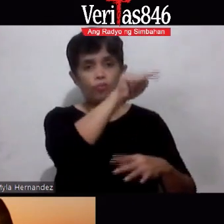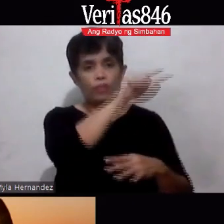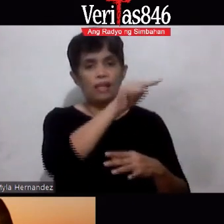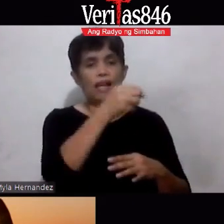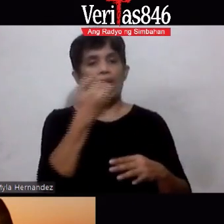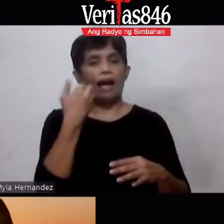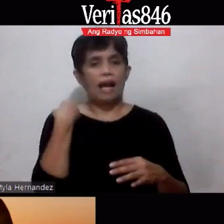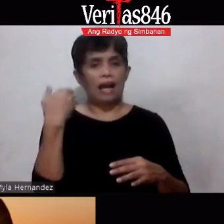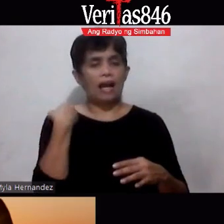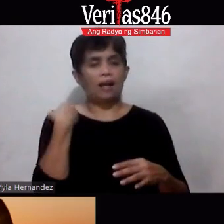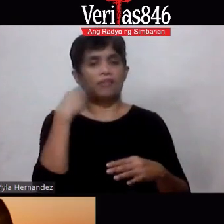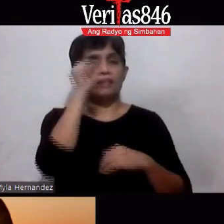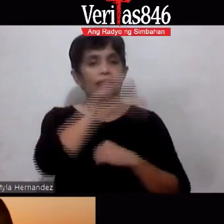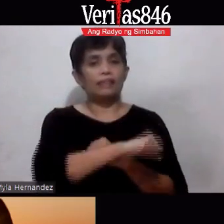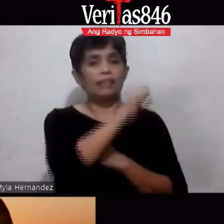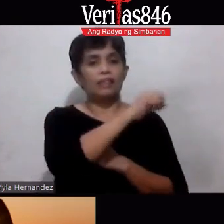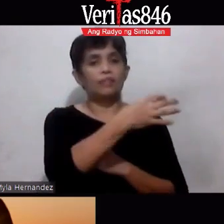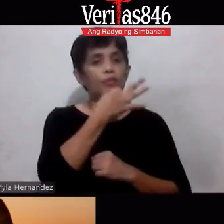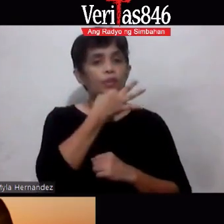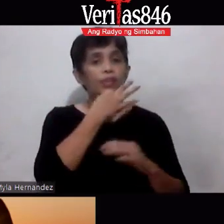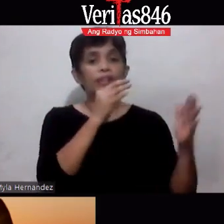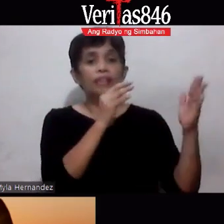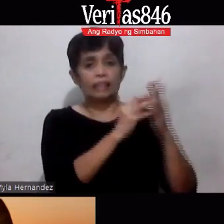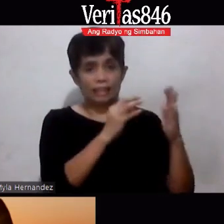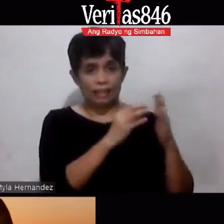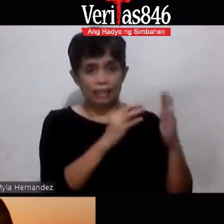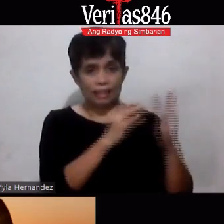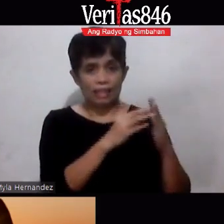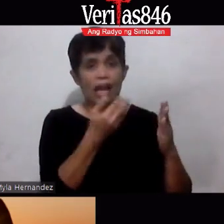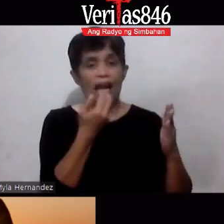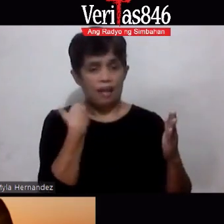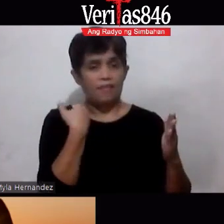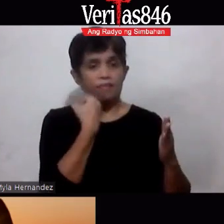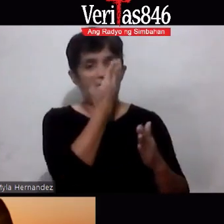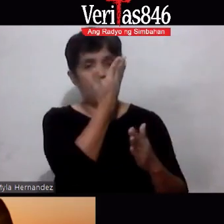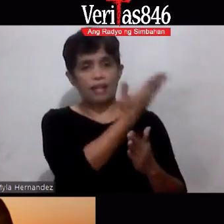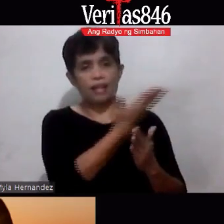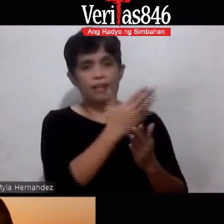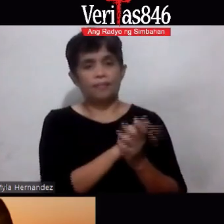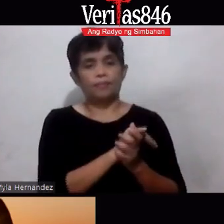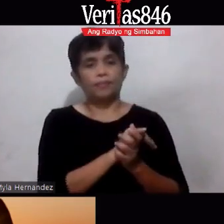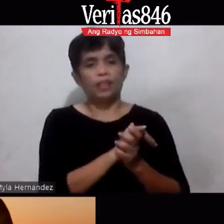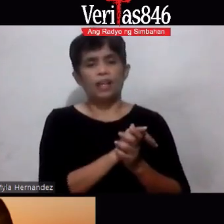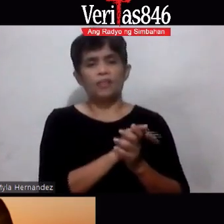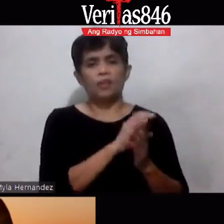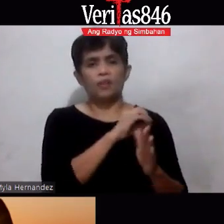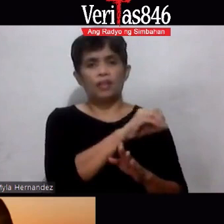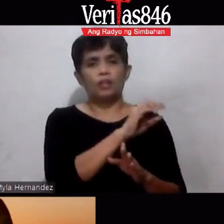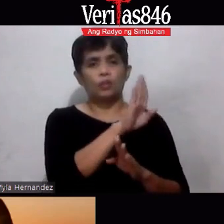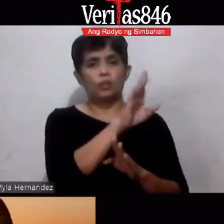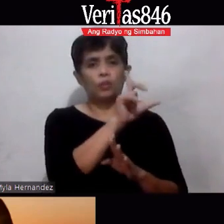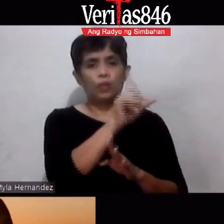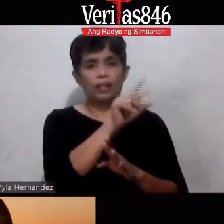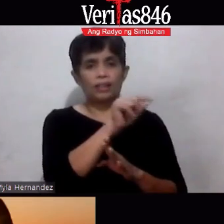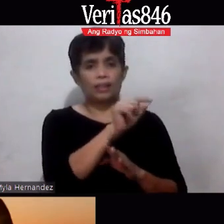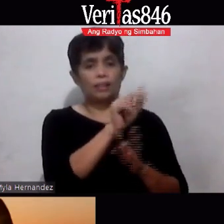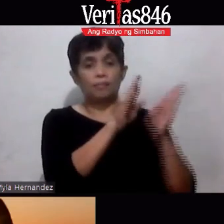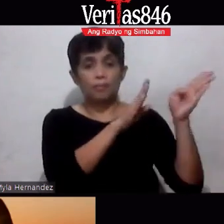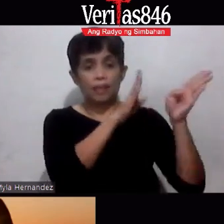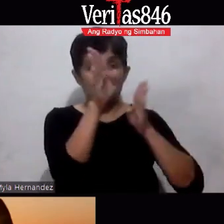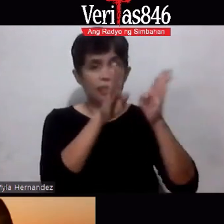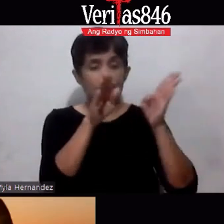shopee seafood city ok meron po tayo sa seafood city they have over 20 branches in north america